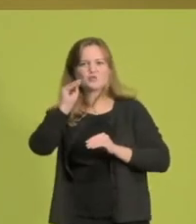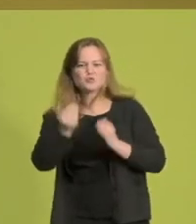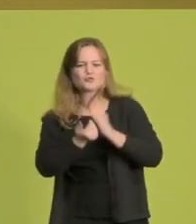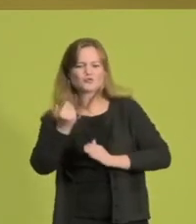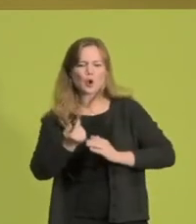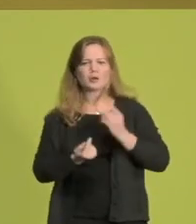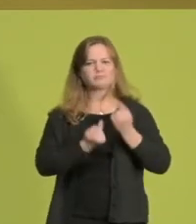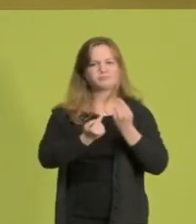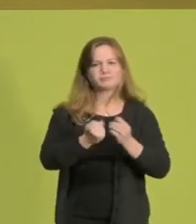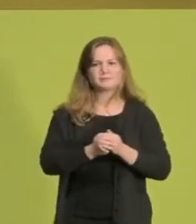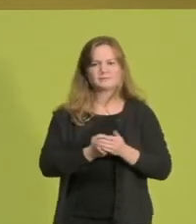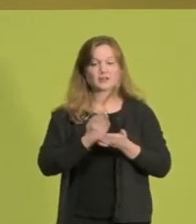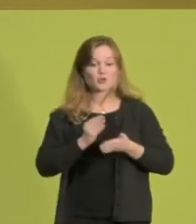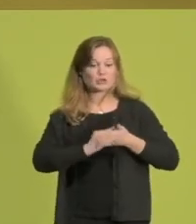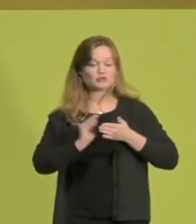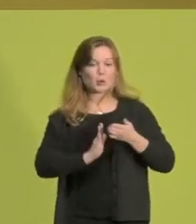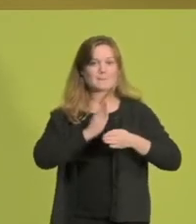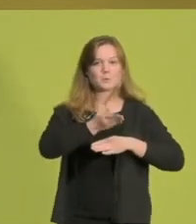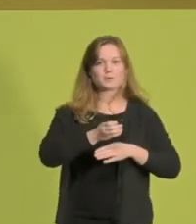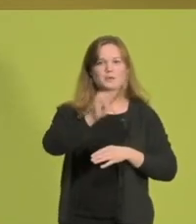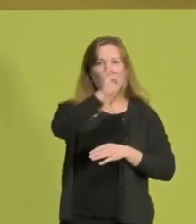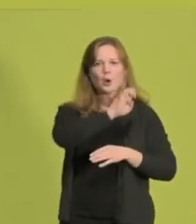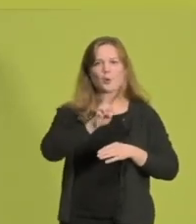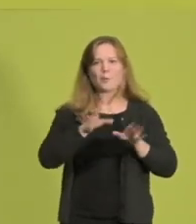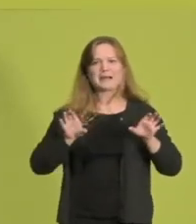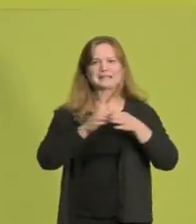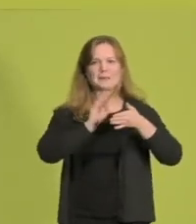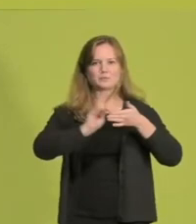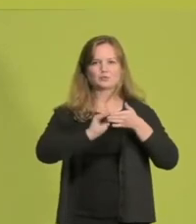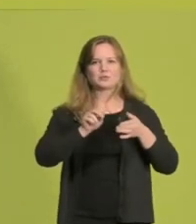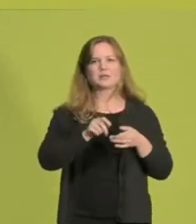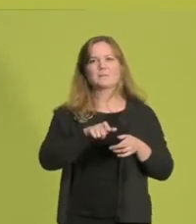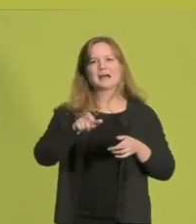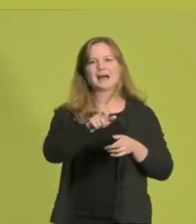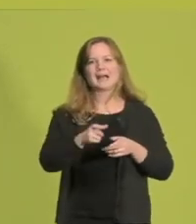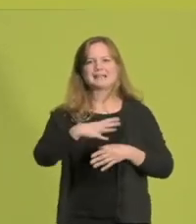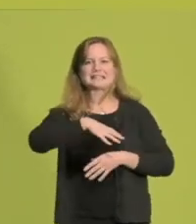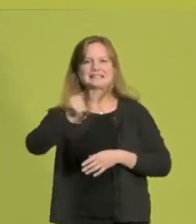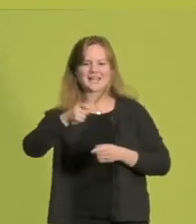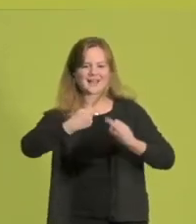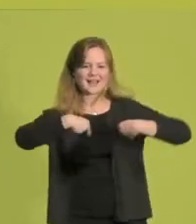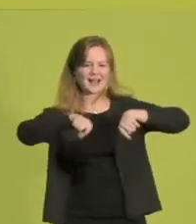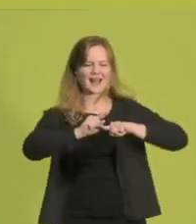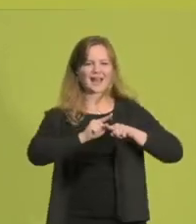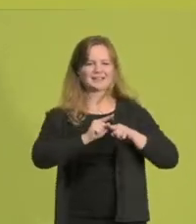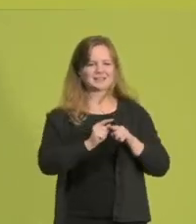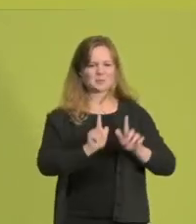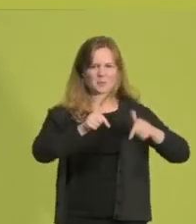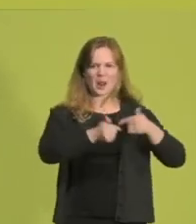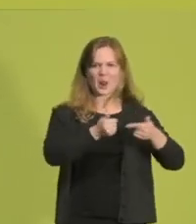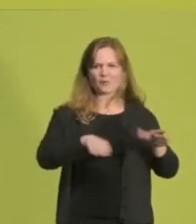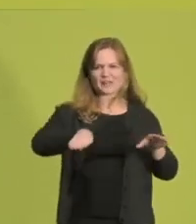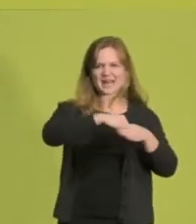Schulen besucht, zum Beispiel eine Europa-Gesamtschule im Rhein-Sieg-Kreis, die Inklusion einfach Realität werden lässt.